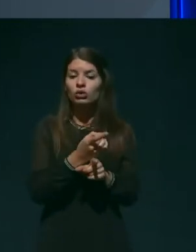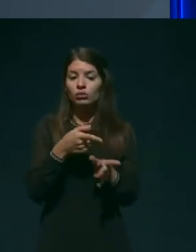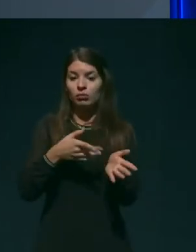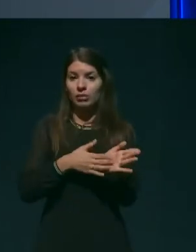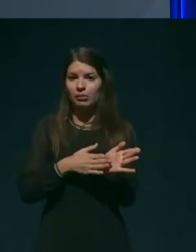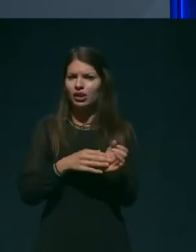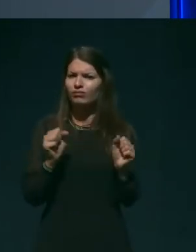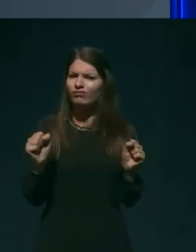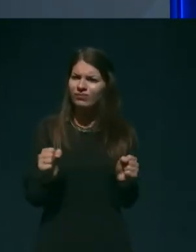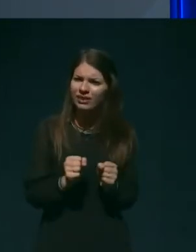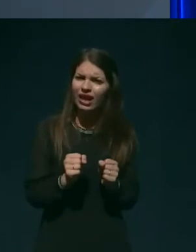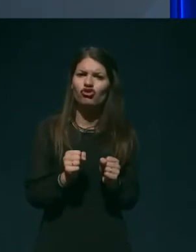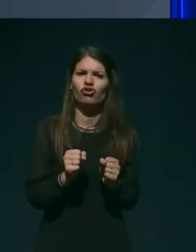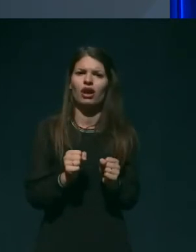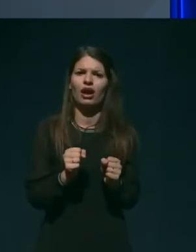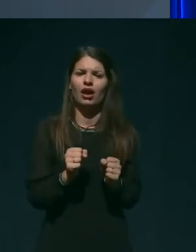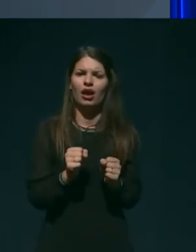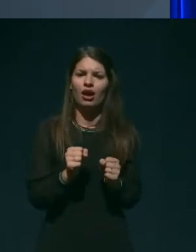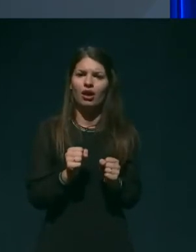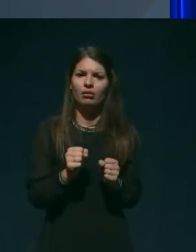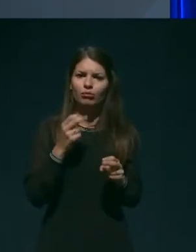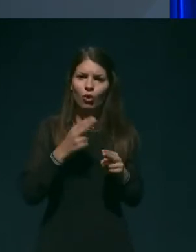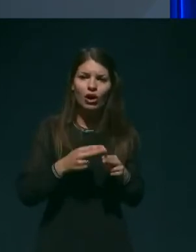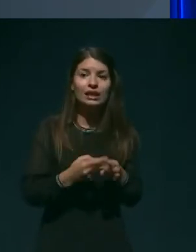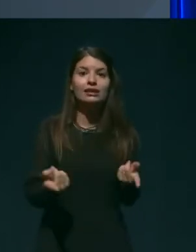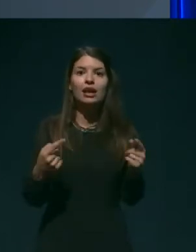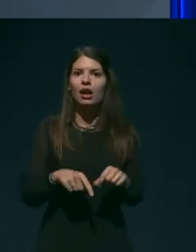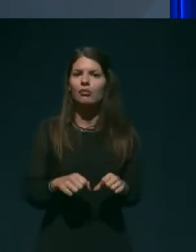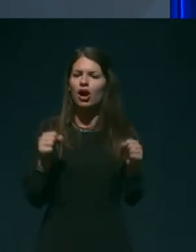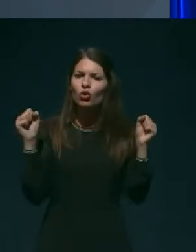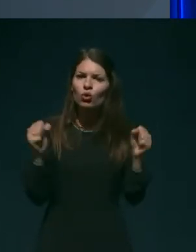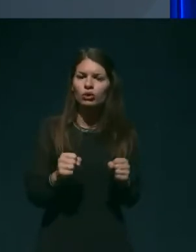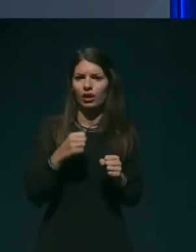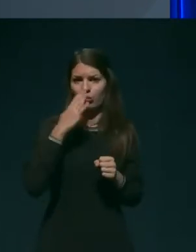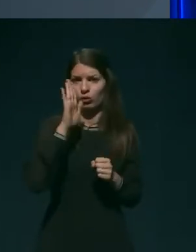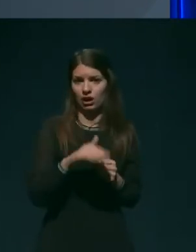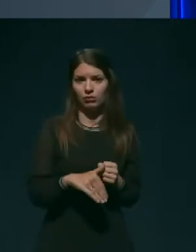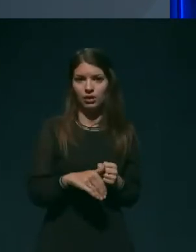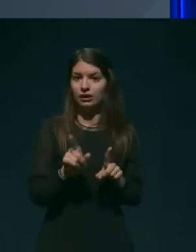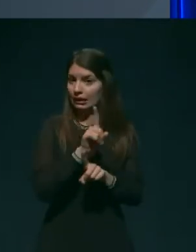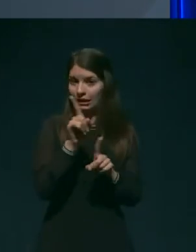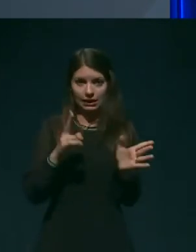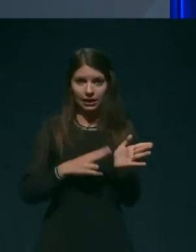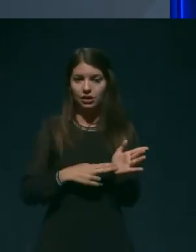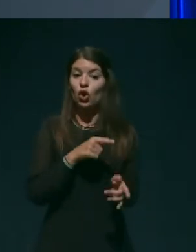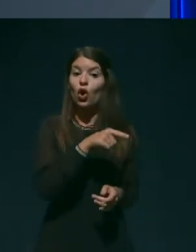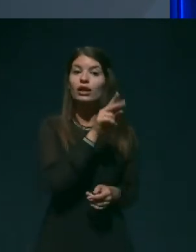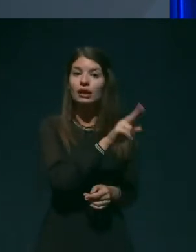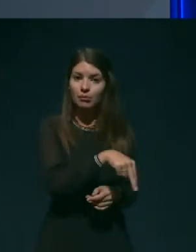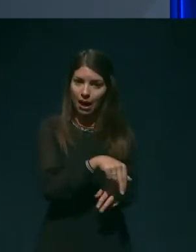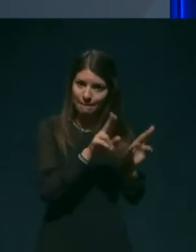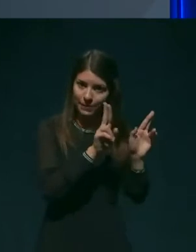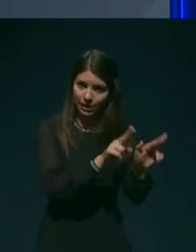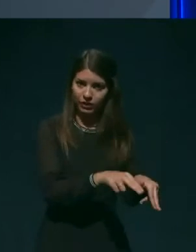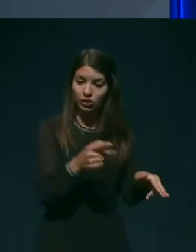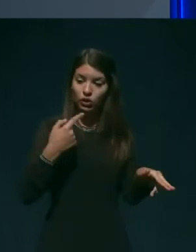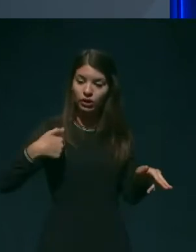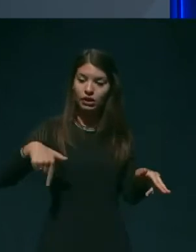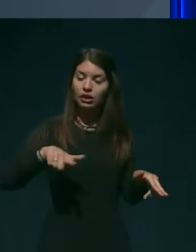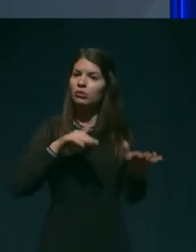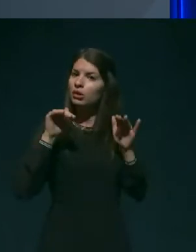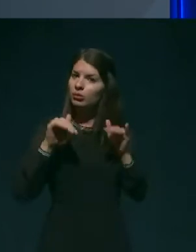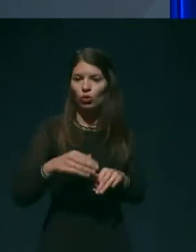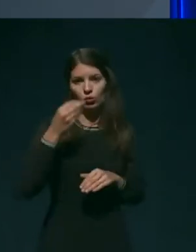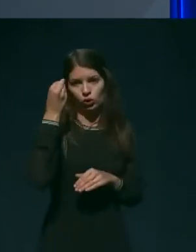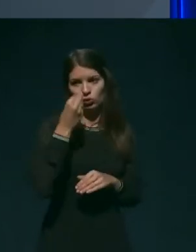ali hudega poslapšanja. In vendar to pravico ima in to pravico moramo seveda vščas